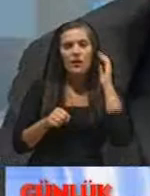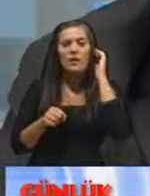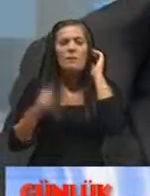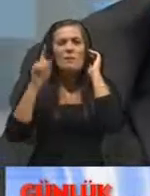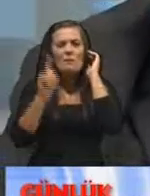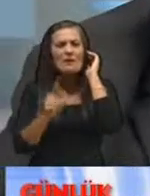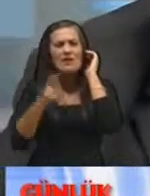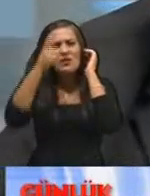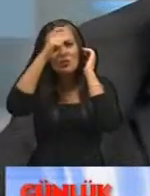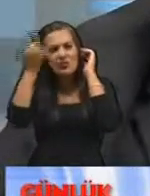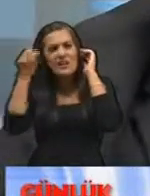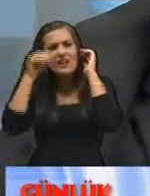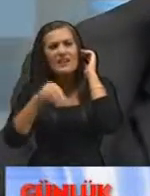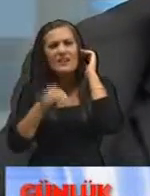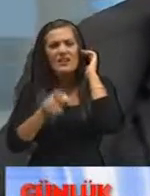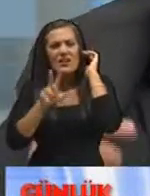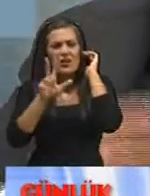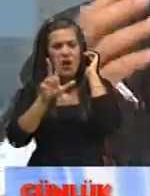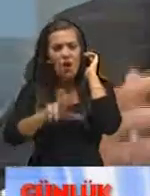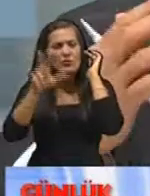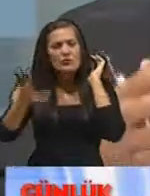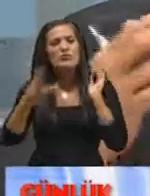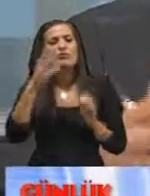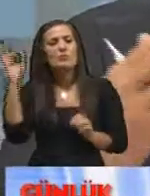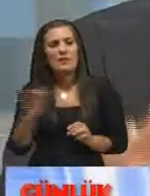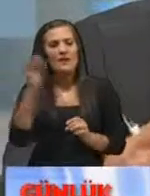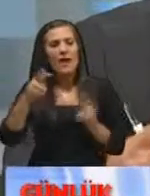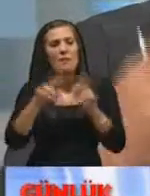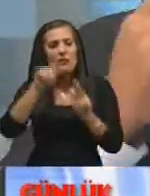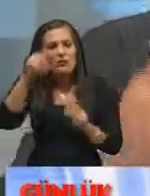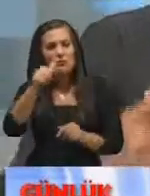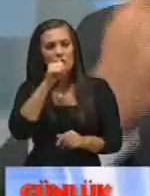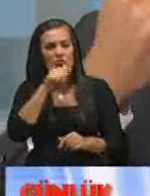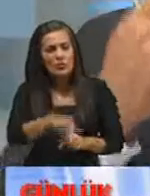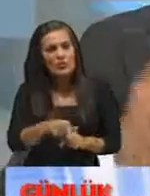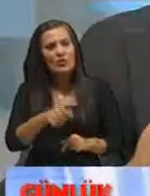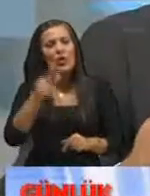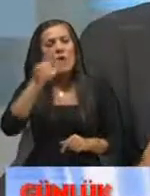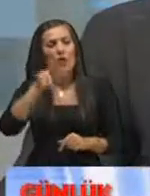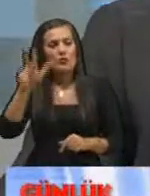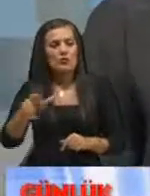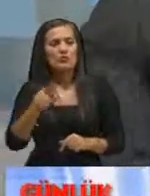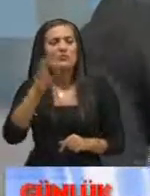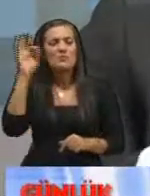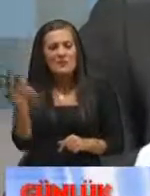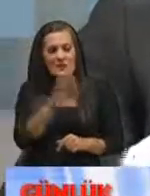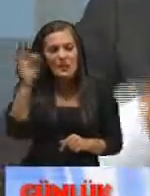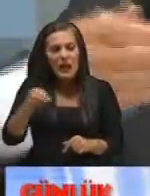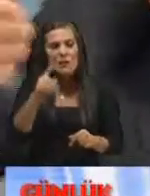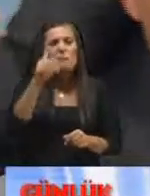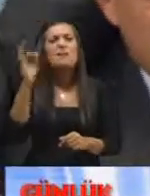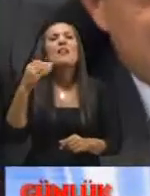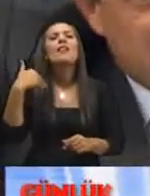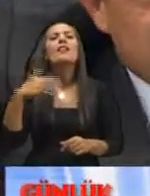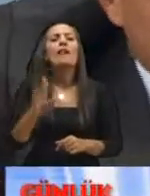rahat bir de Türkiye'nin 33 milyar metreküp suyu 33 milyar 1 milyarlık dragon değil